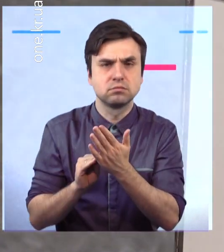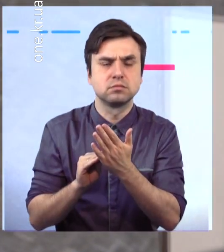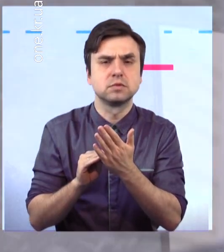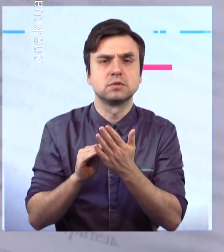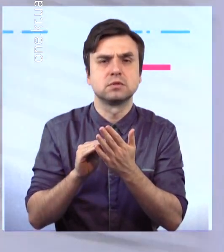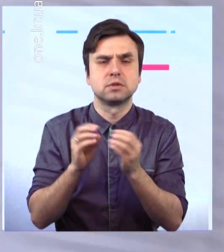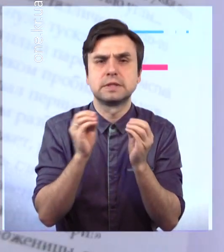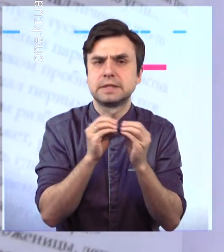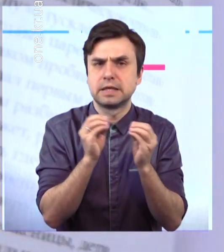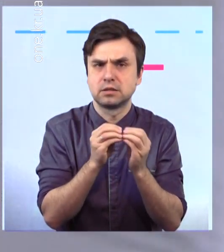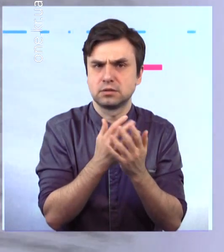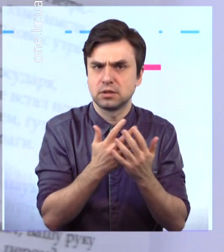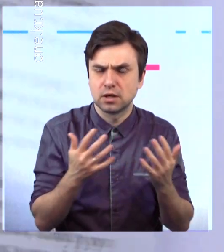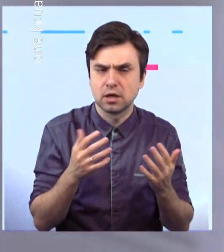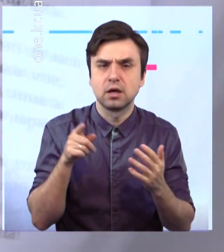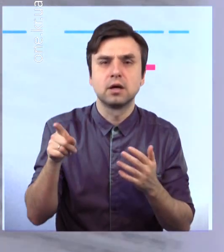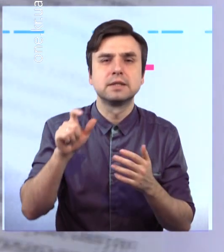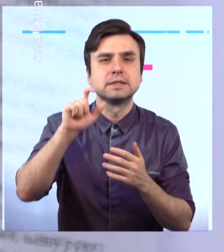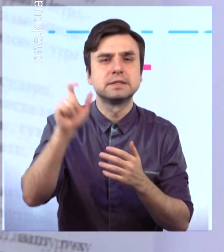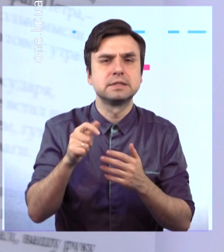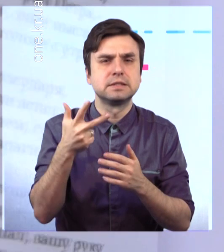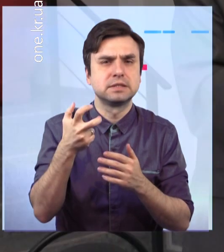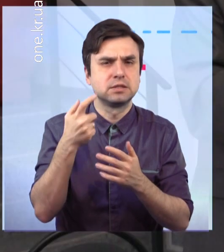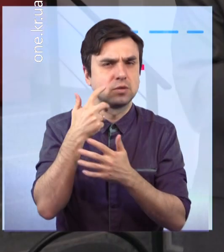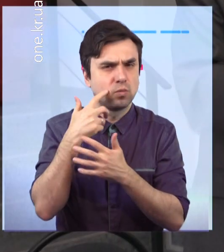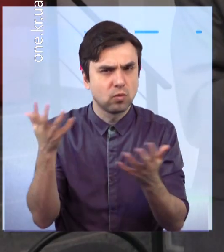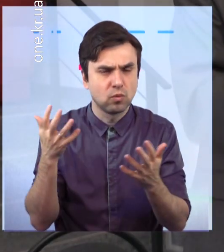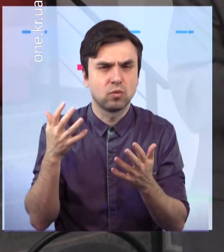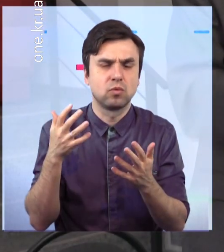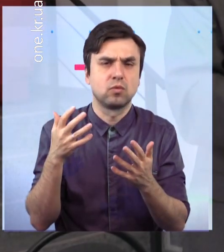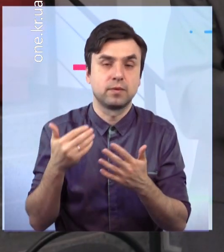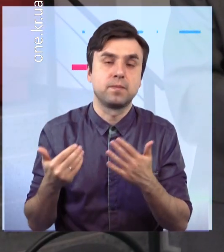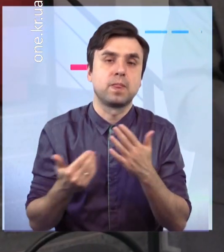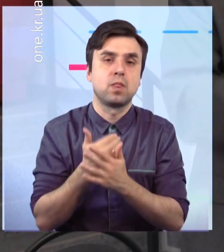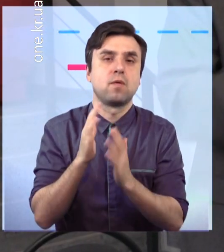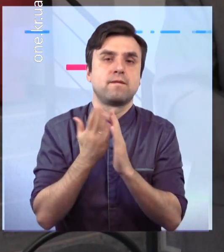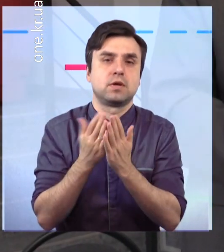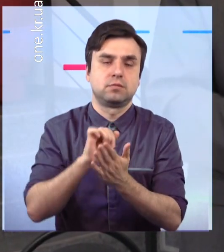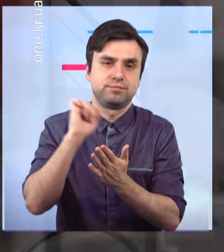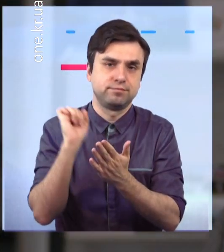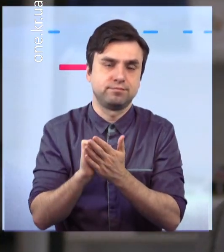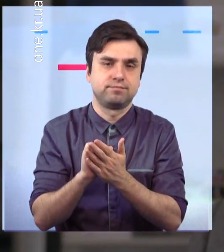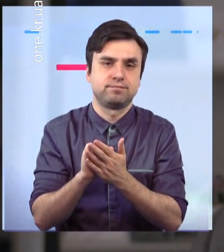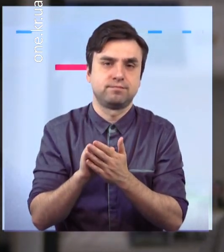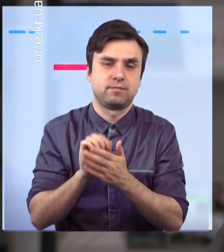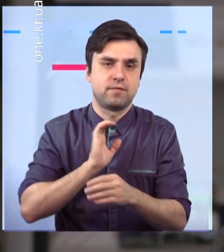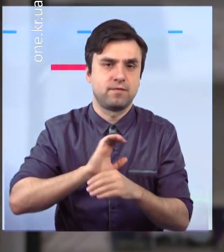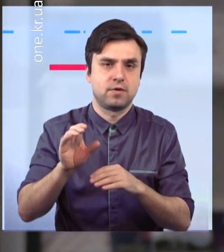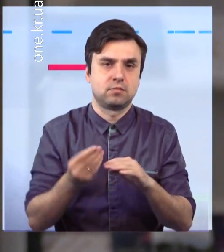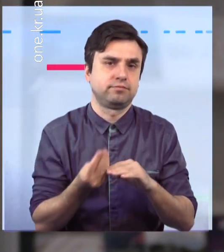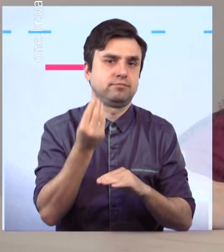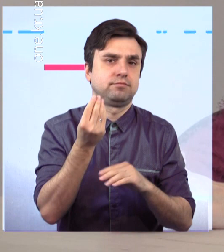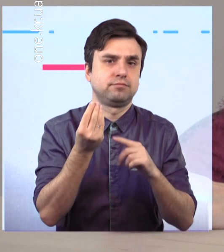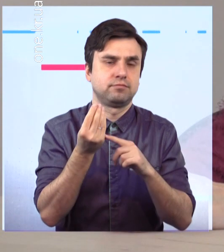циклів, сонетів, п'єс і сімох збірок. До нової презентованої книги увійшли найкращі вірші, написані за останні 40